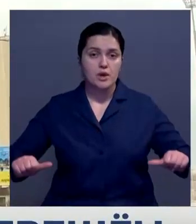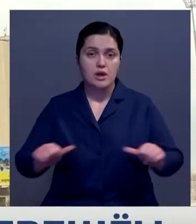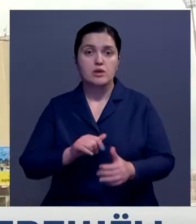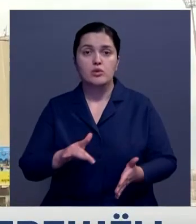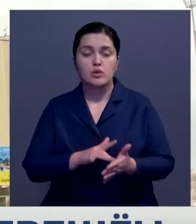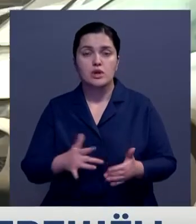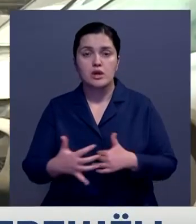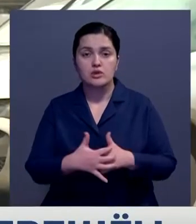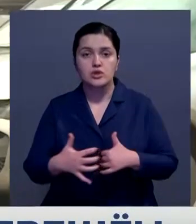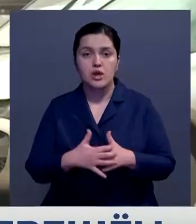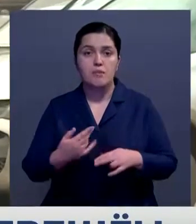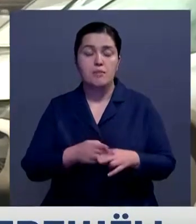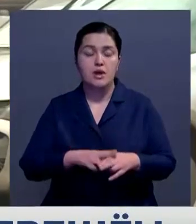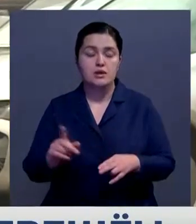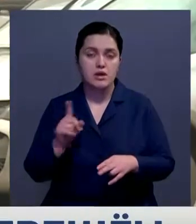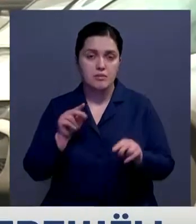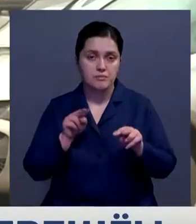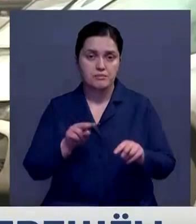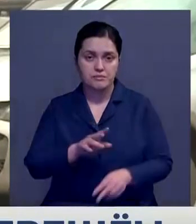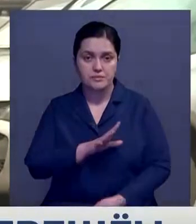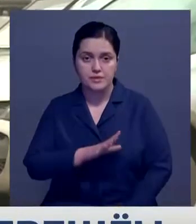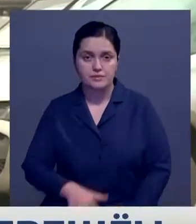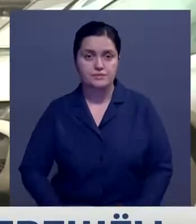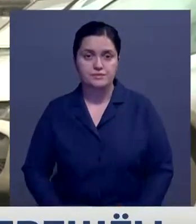ранее по периметру Кокшета установили санитарные посты.